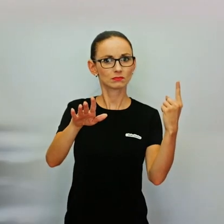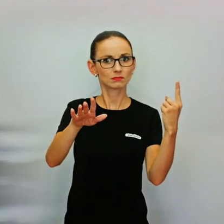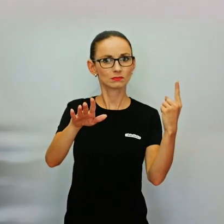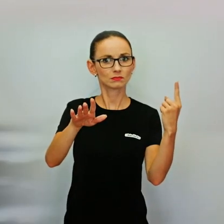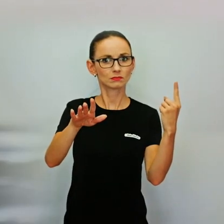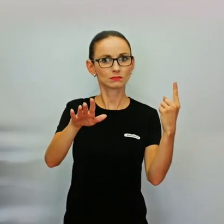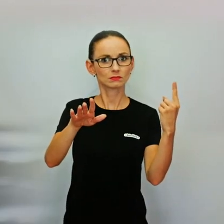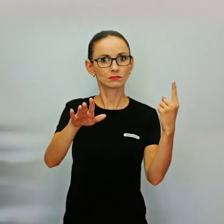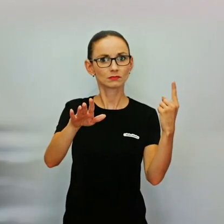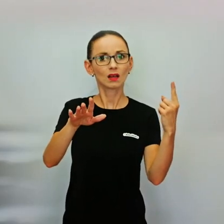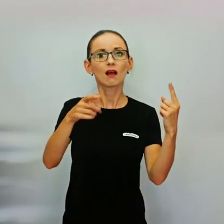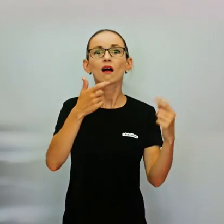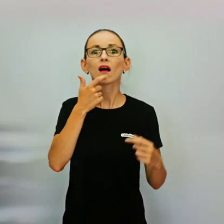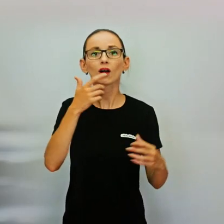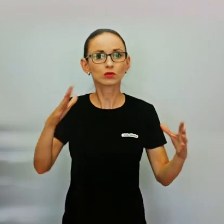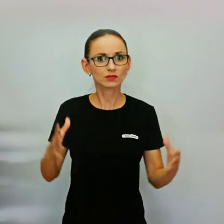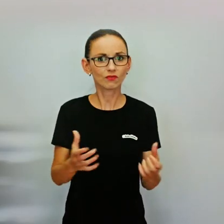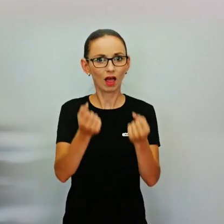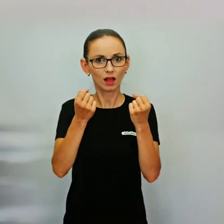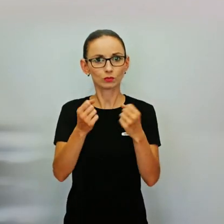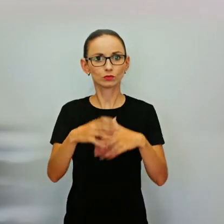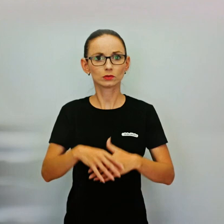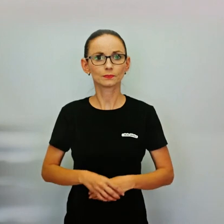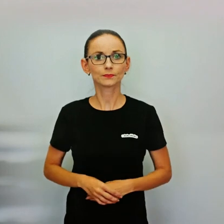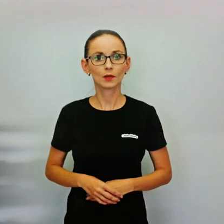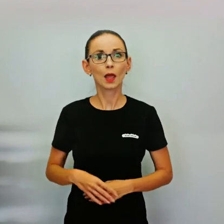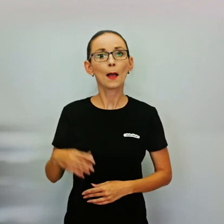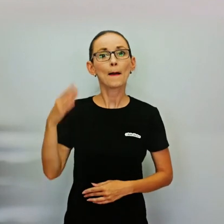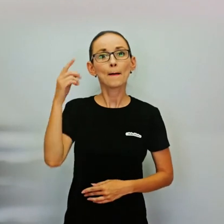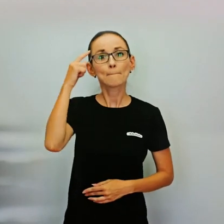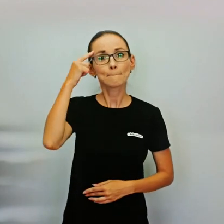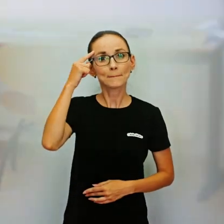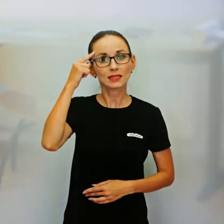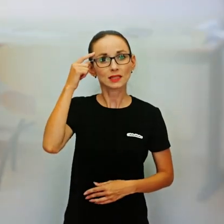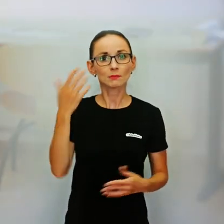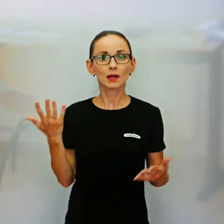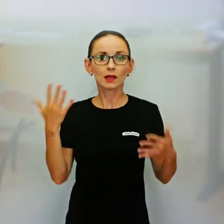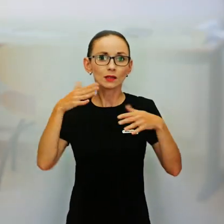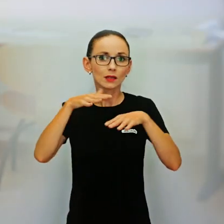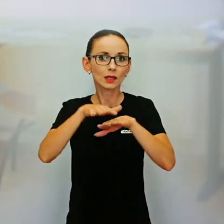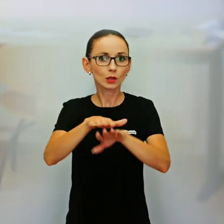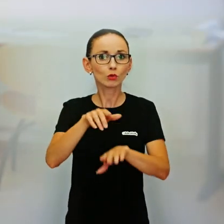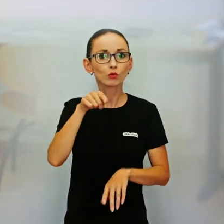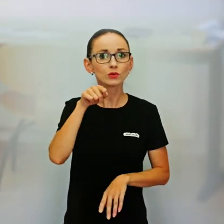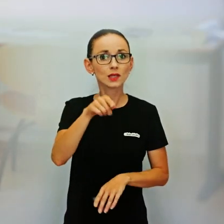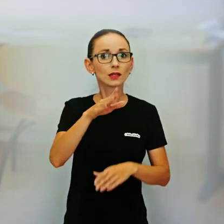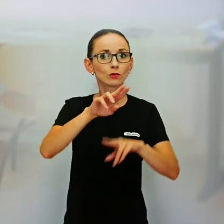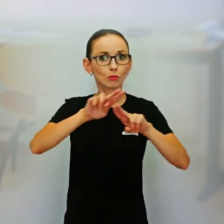myslím, že inkluzia je vlastne stav. Za mňa je to taký nejaký stav, keď sa každý cíti prijatý. od riaditeľa cez